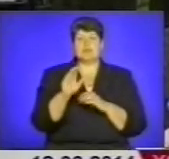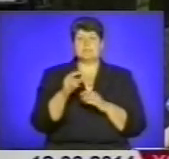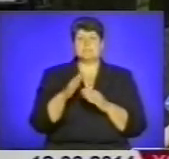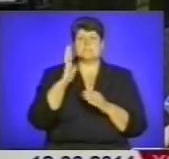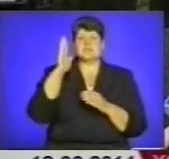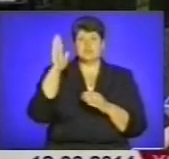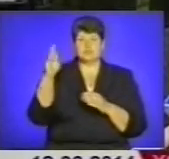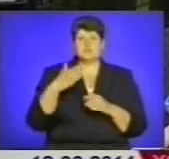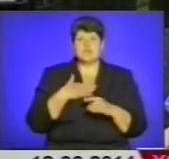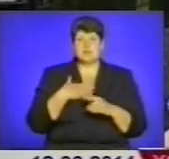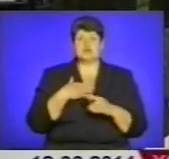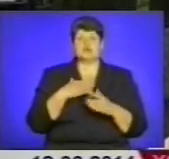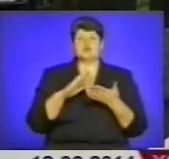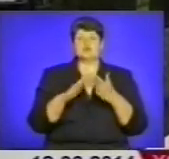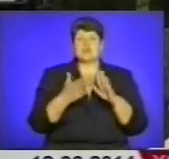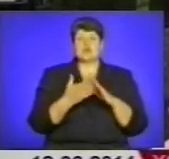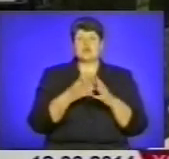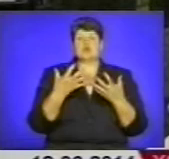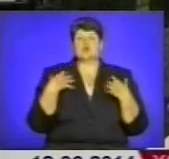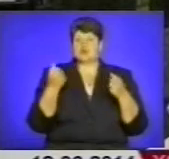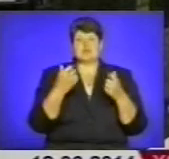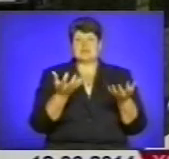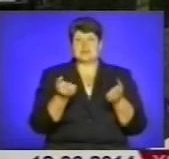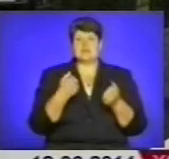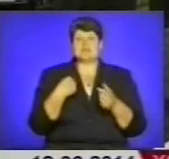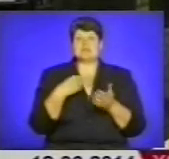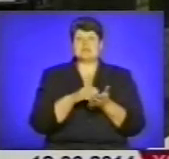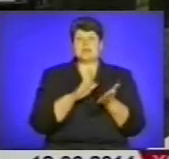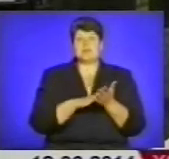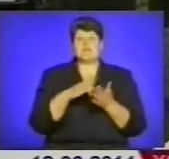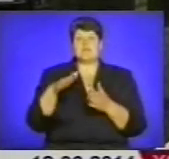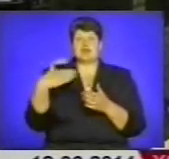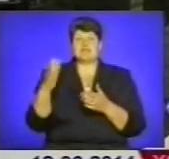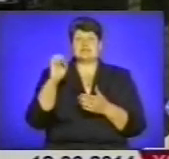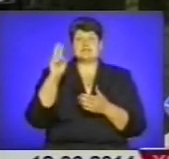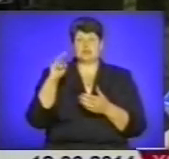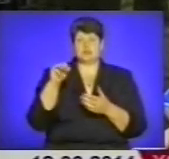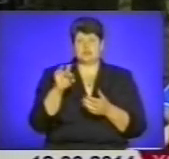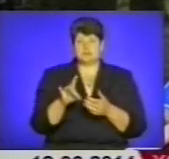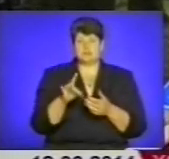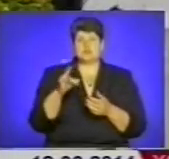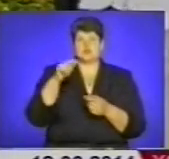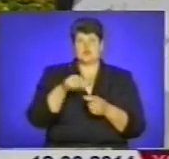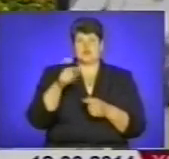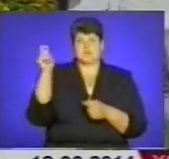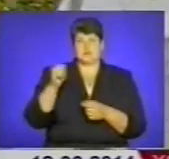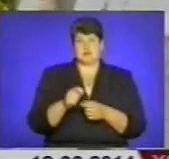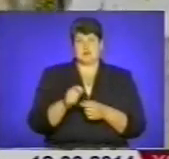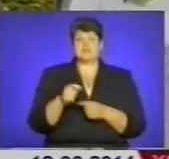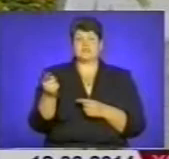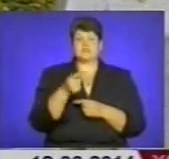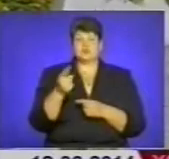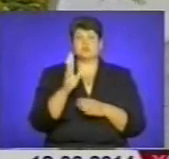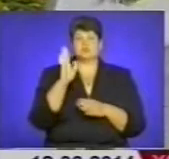меня по состоянию здоров'я не взяли, я записалась в правосектор. Вот, і зараз нахожусь в правосекторі і сюди приїхала. У Тернополі теж